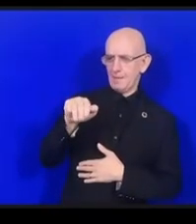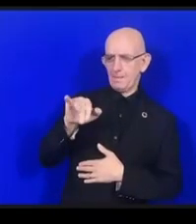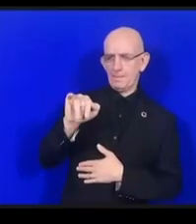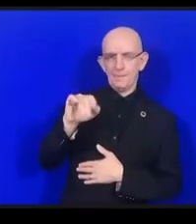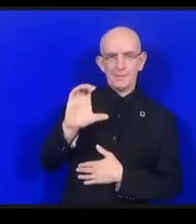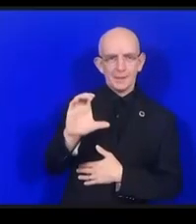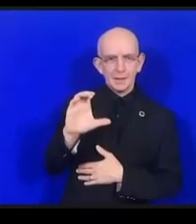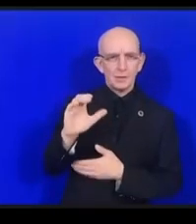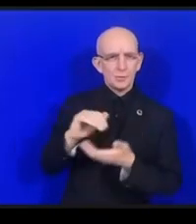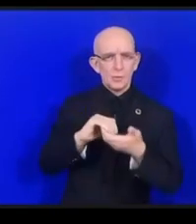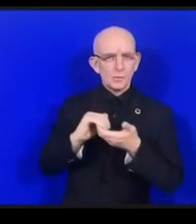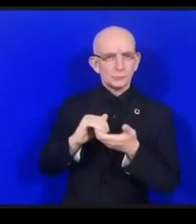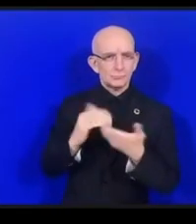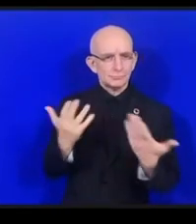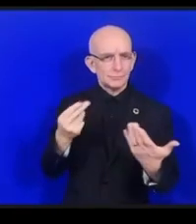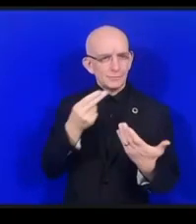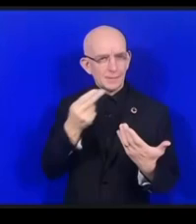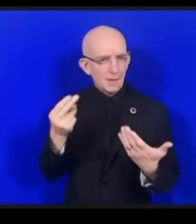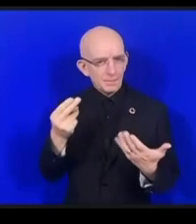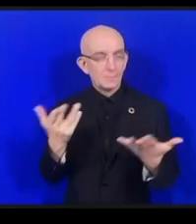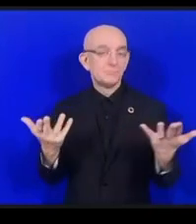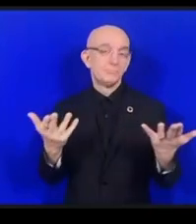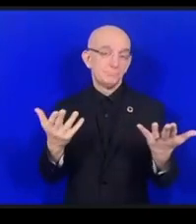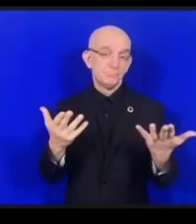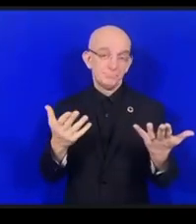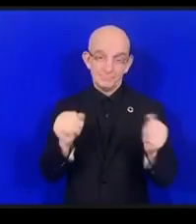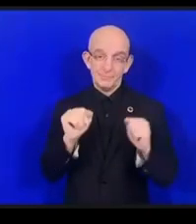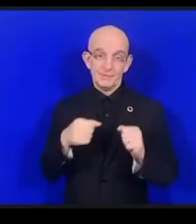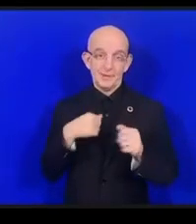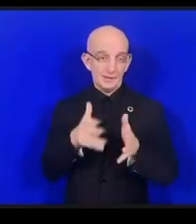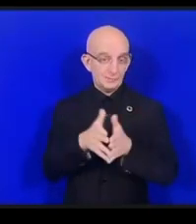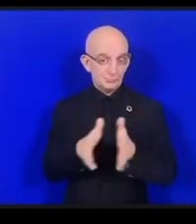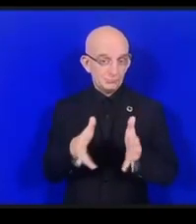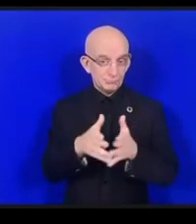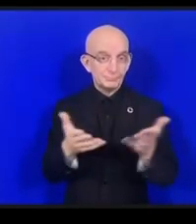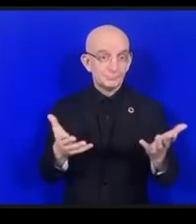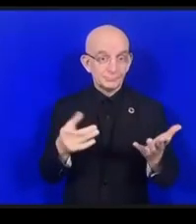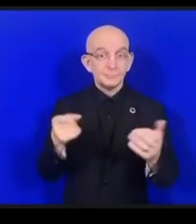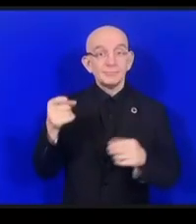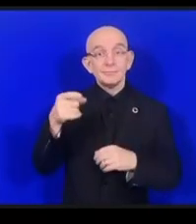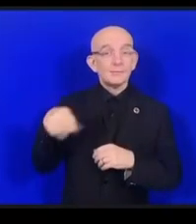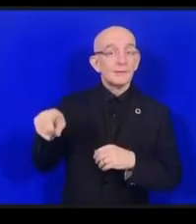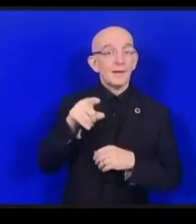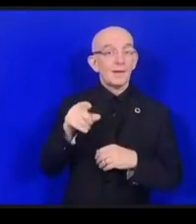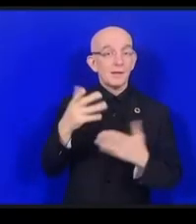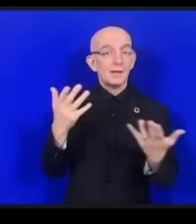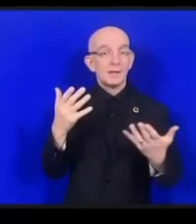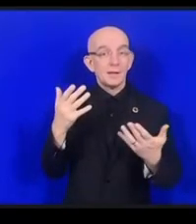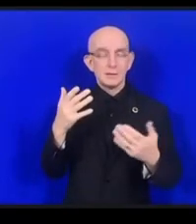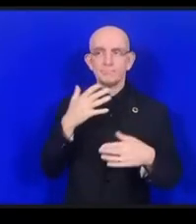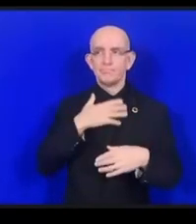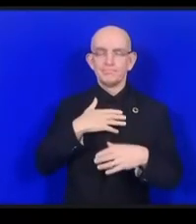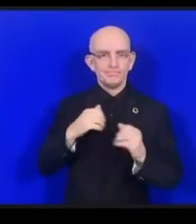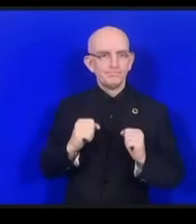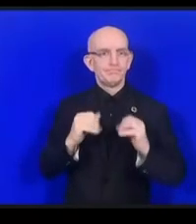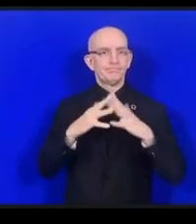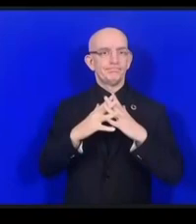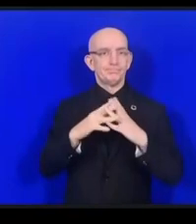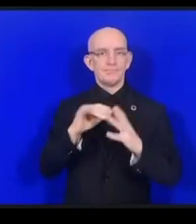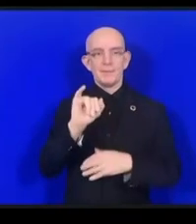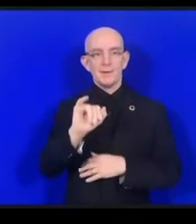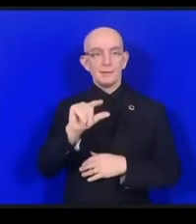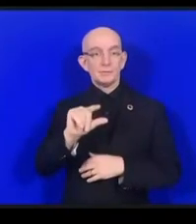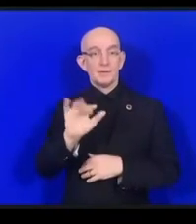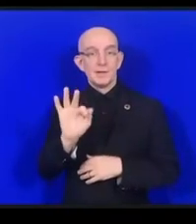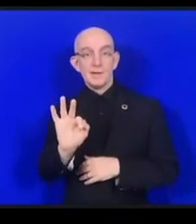Fを年間開催してほしいと思った人がいてそれに反対した人がいたんですそしたらある人がはっと